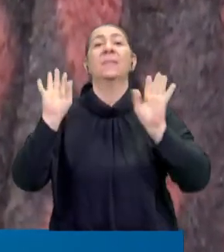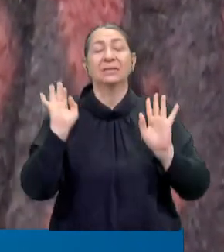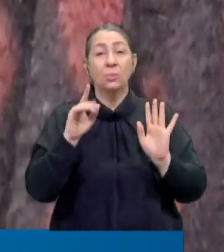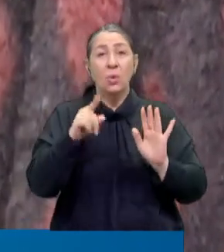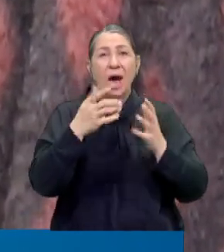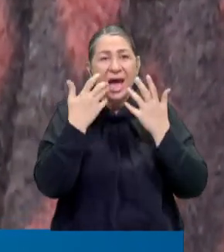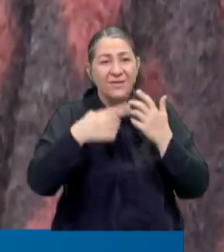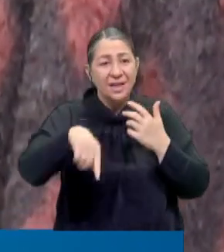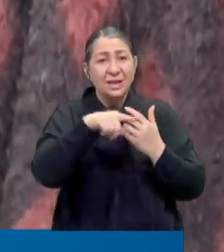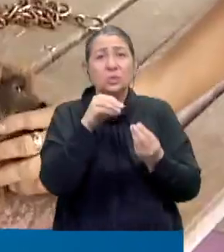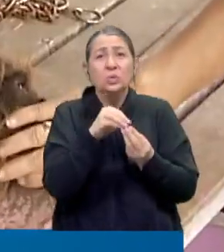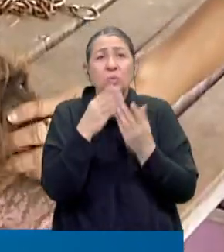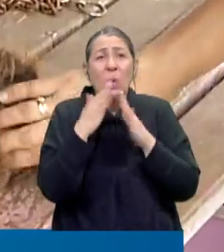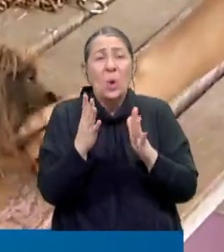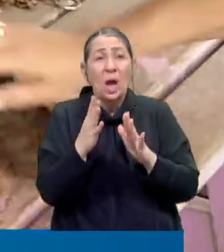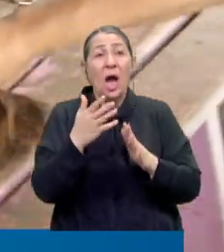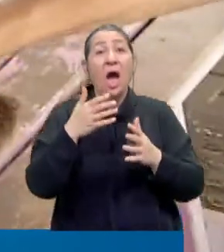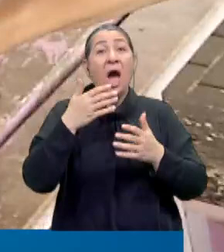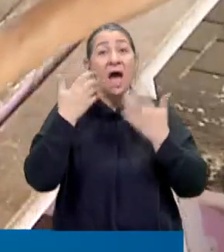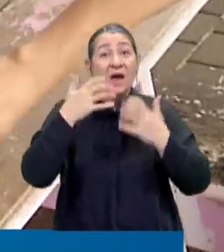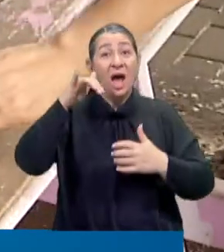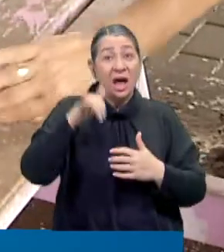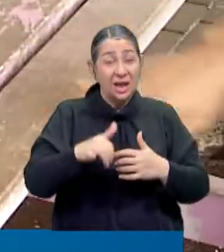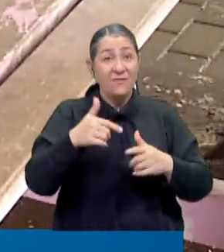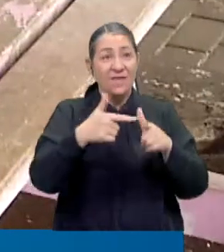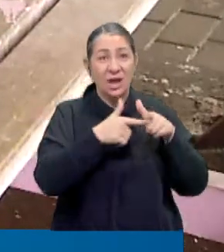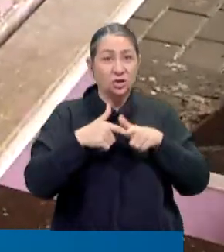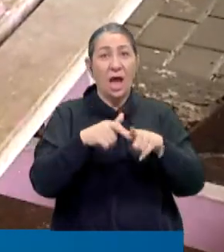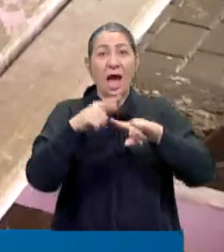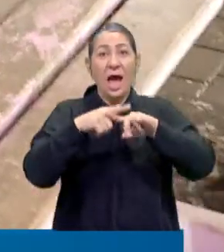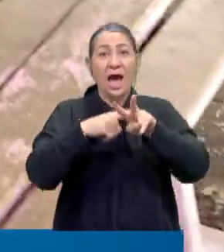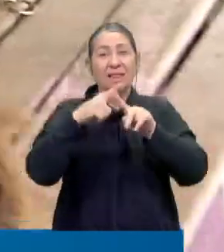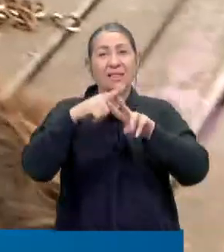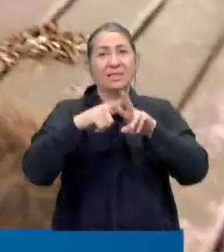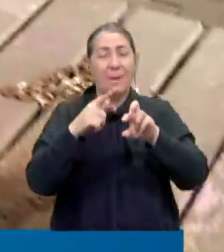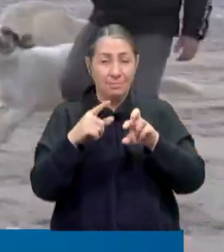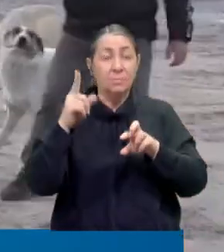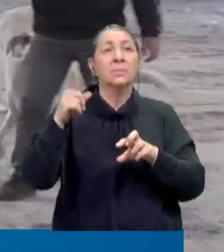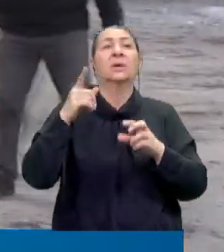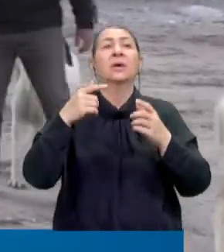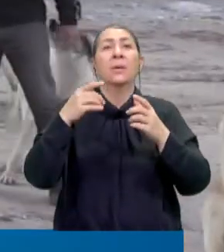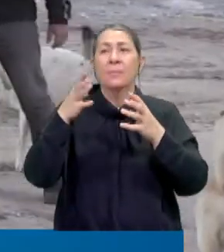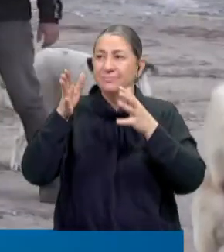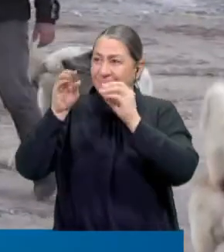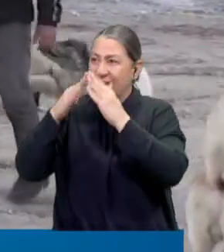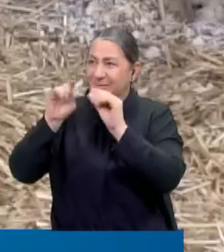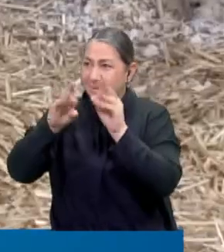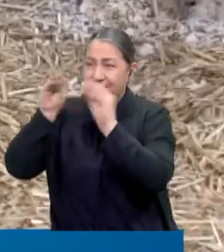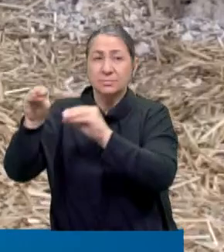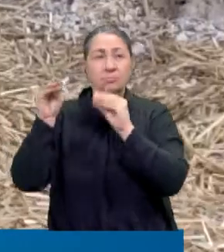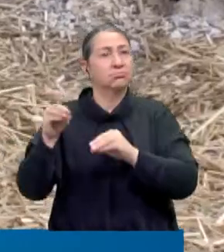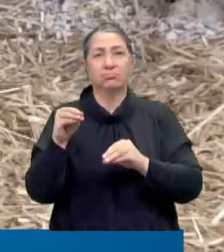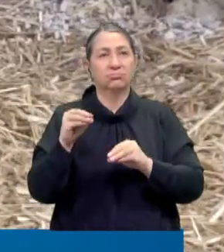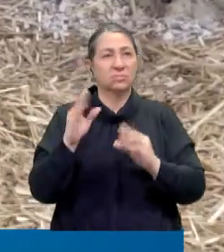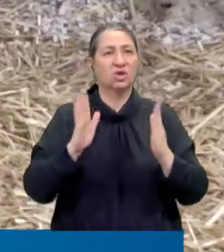hayvanların hiçbir suçu yok. Hayvan hakları federasyonu Haytap barınaklara mesafeli. Sokak hayvanlarının sayısı ise günden güne artıyor.